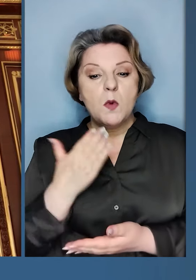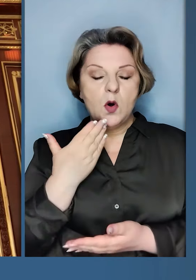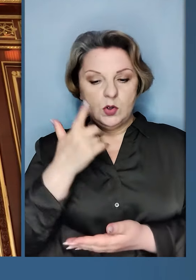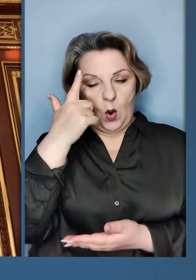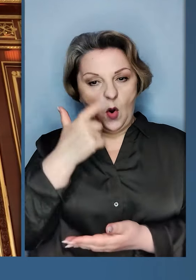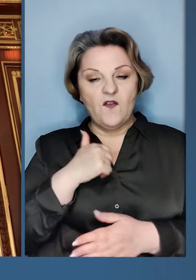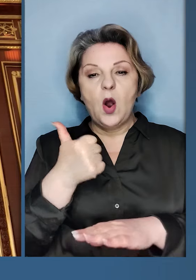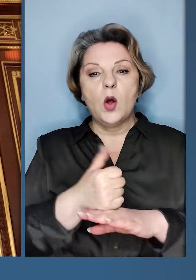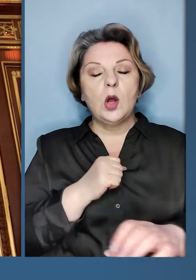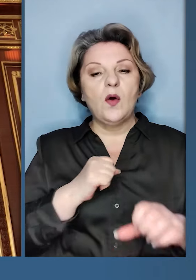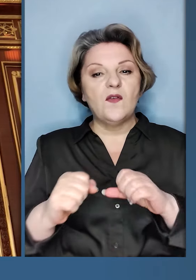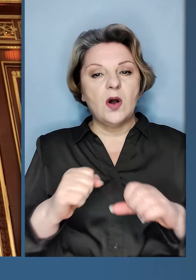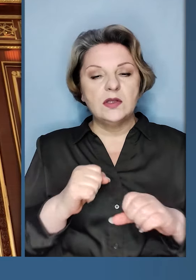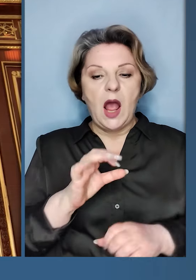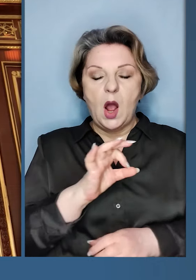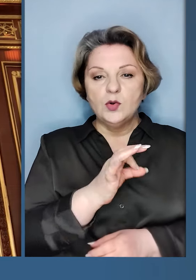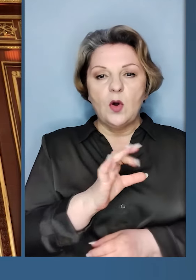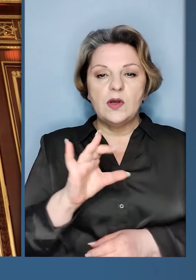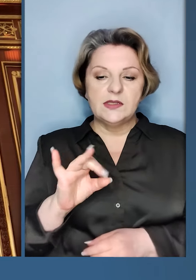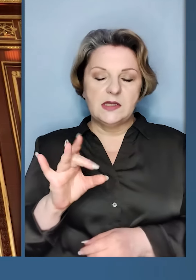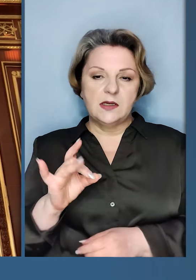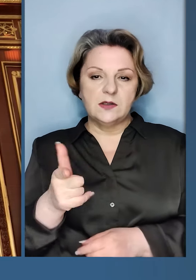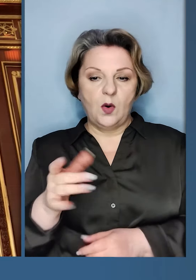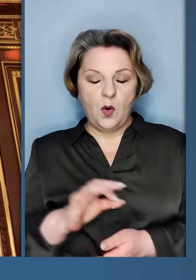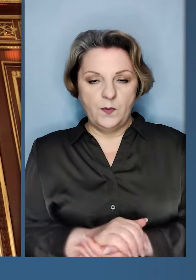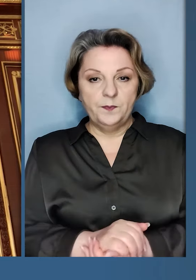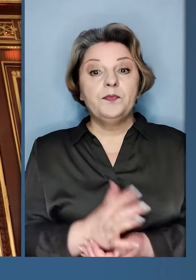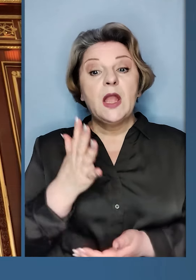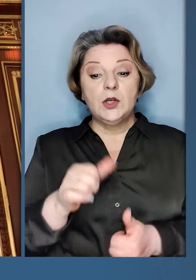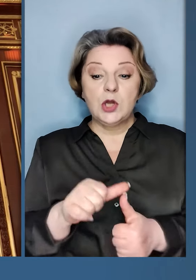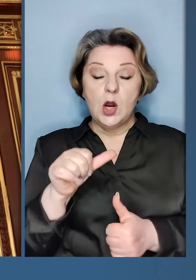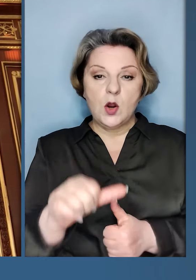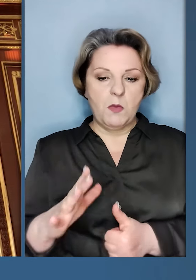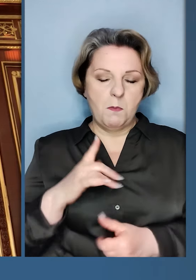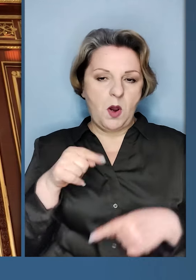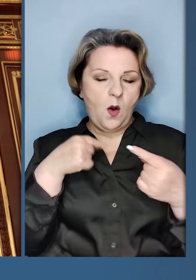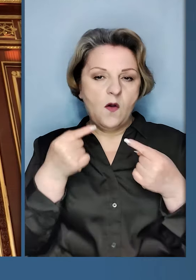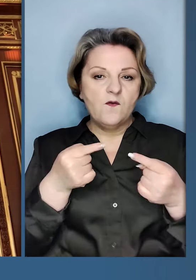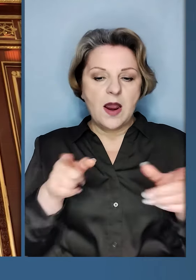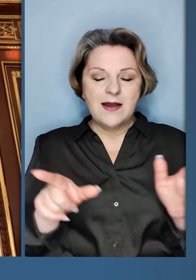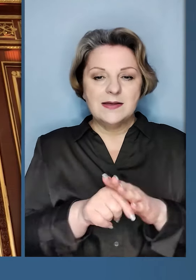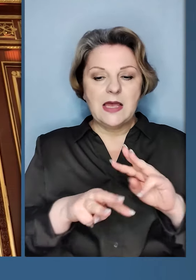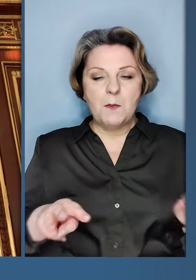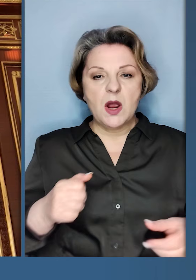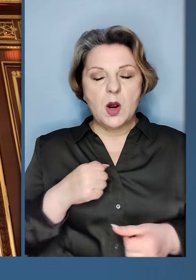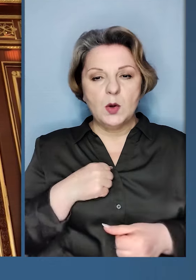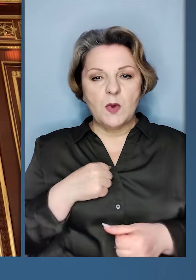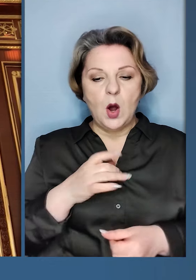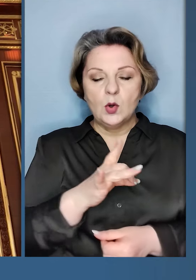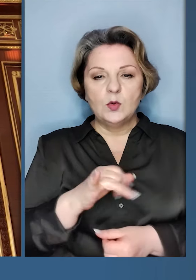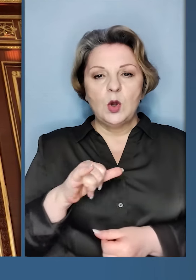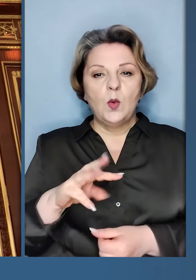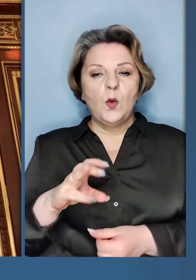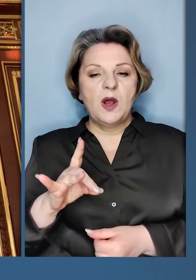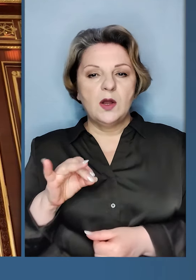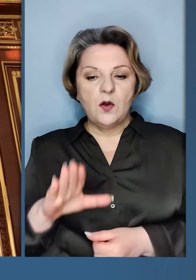була доповідь головкома Олександра Сирського. Ще окремо обговорили з міністром оборони